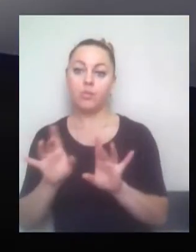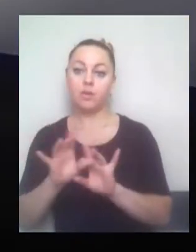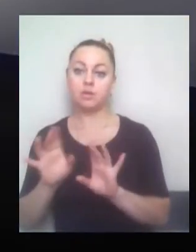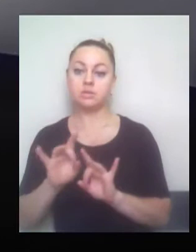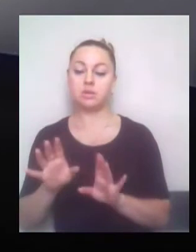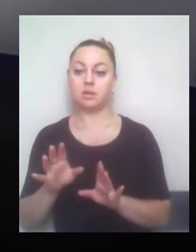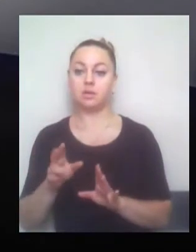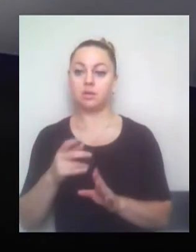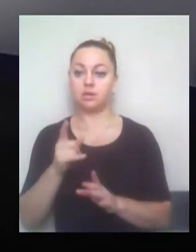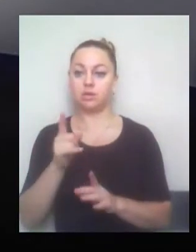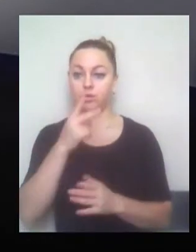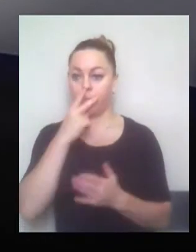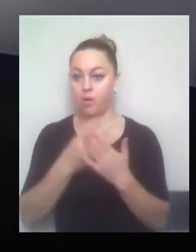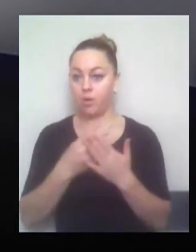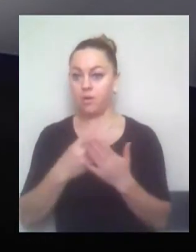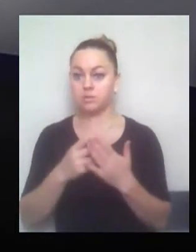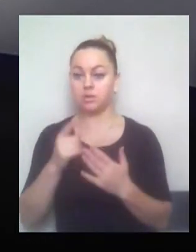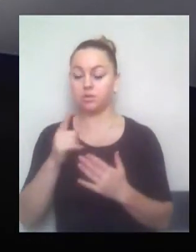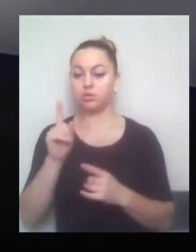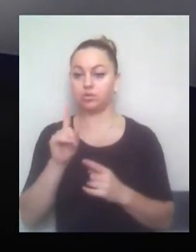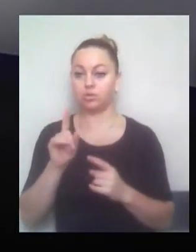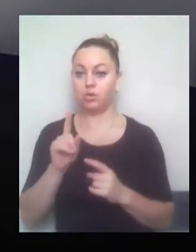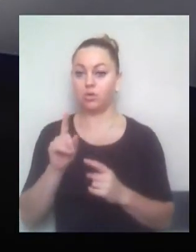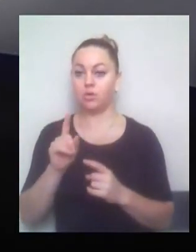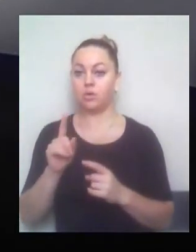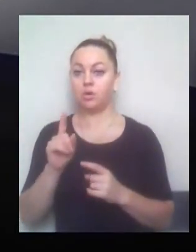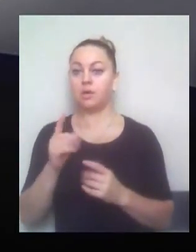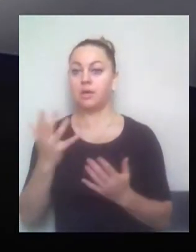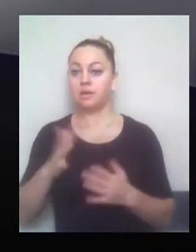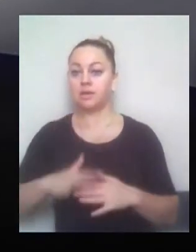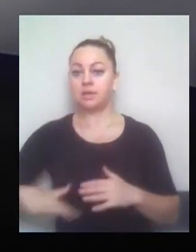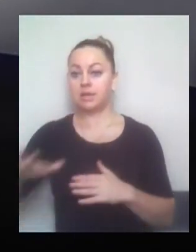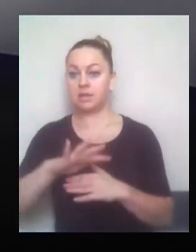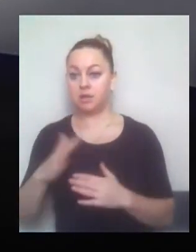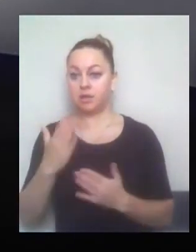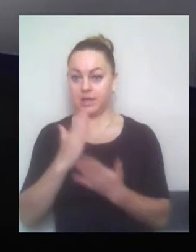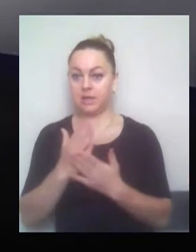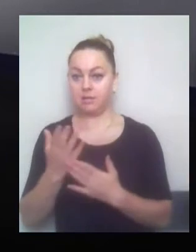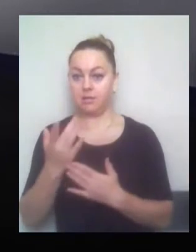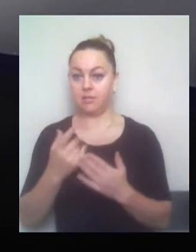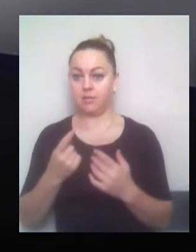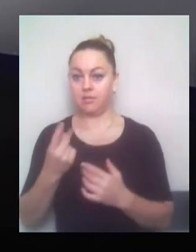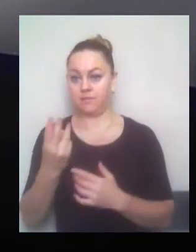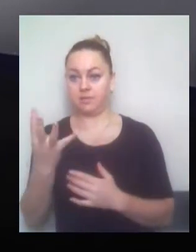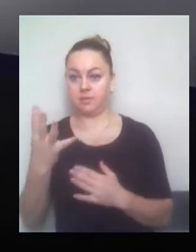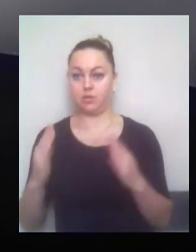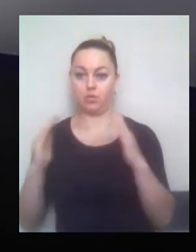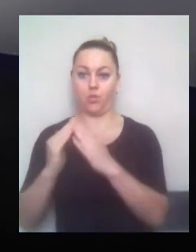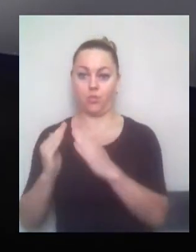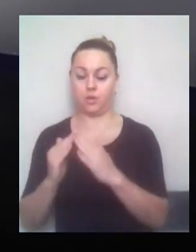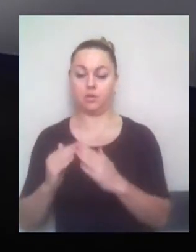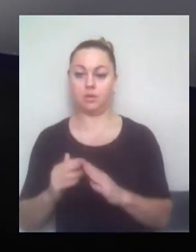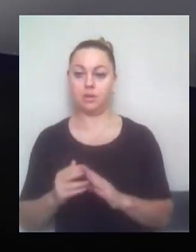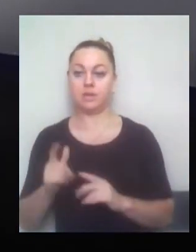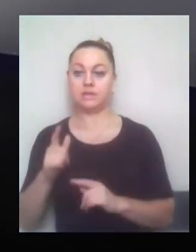звізуалізувати, показати умовно кадри дрону зверху. На цій території розташовся кілька будівель. І ось ця будівля за